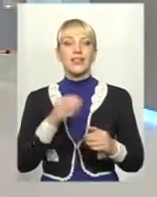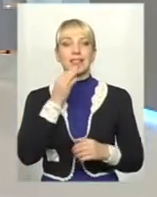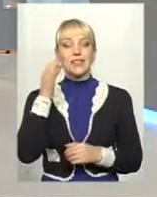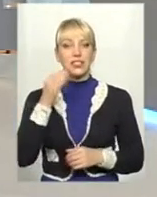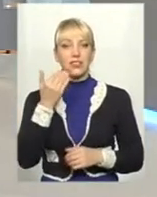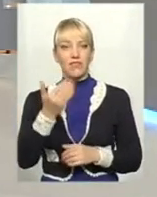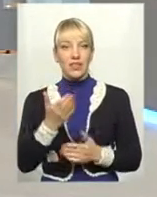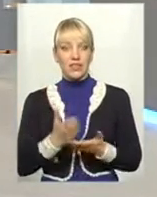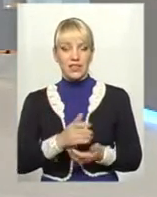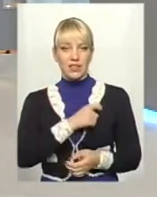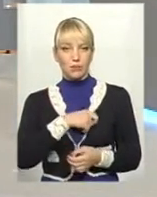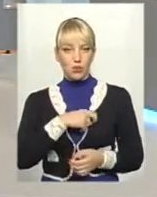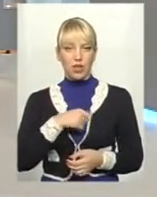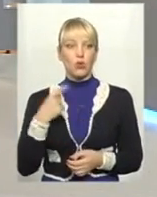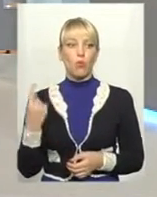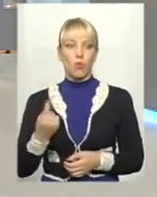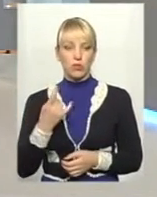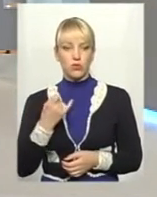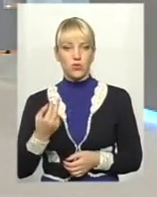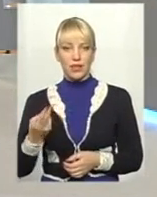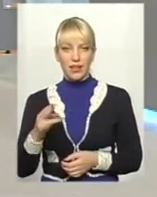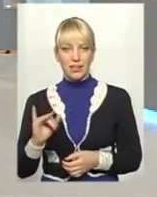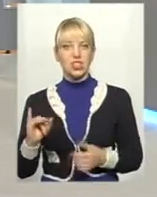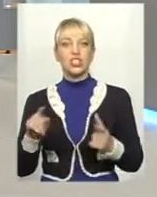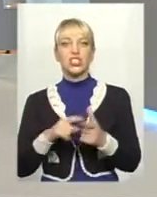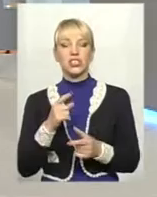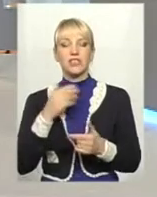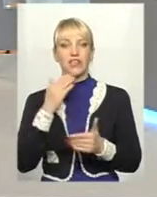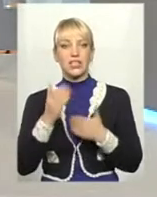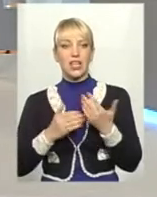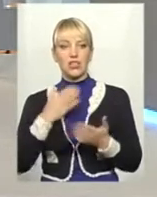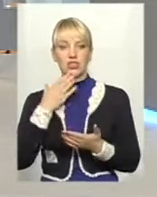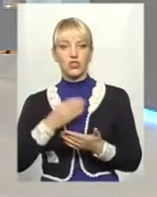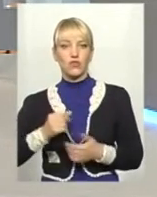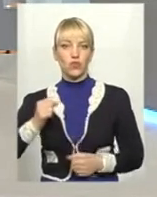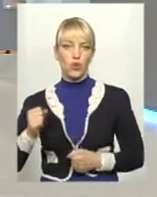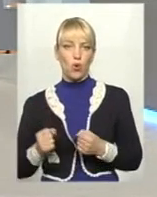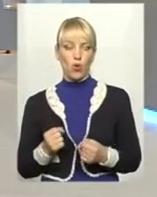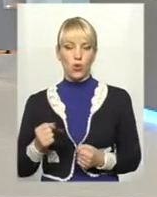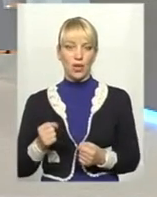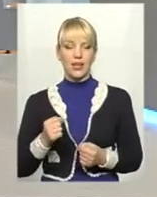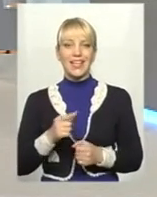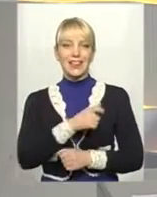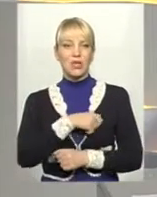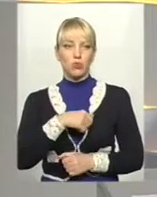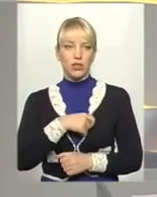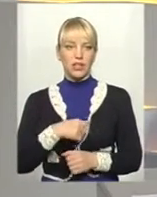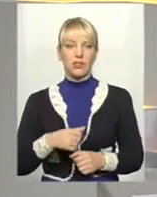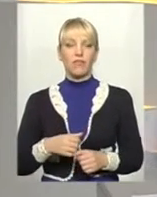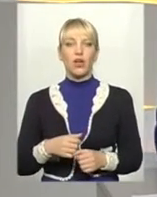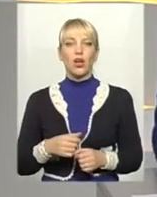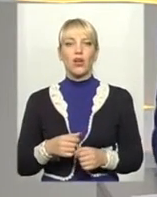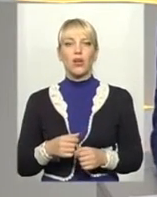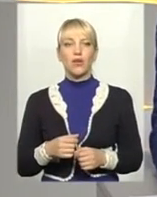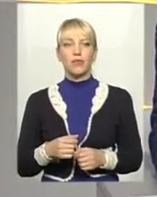є депутатом обласної ради? Чи зверталися до своїх колег-депутатів, однофракційців,